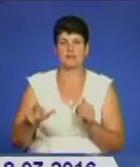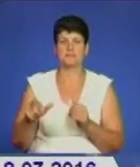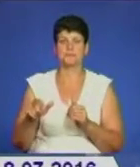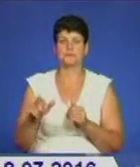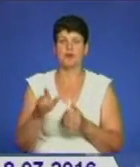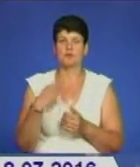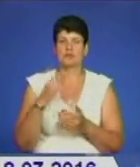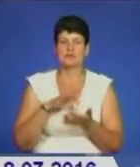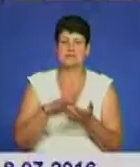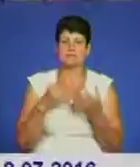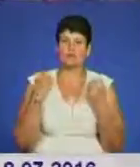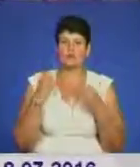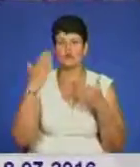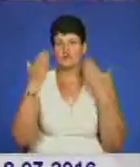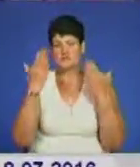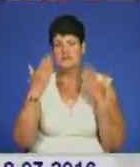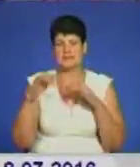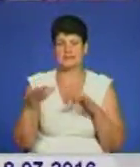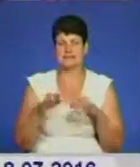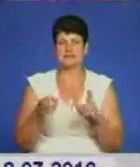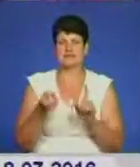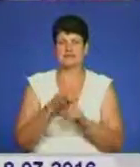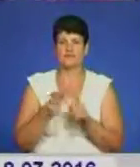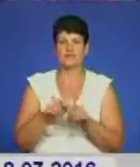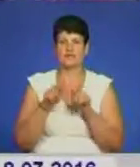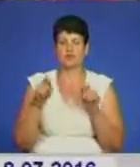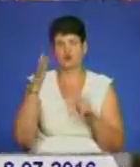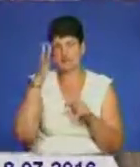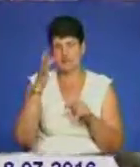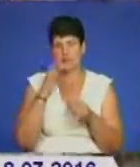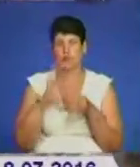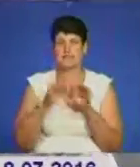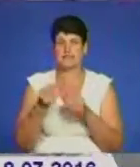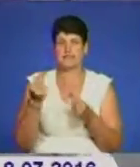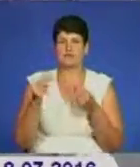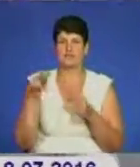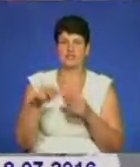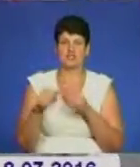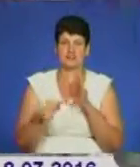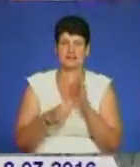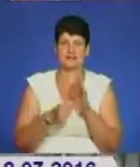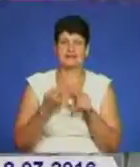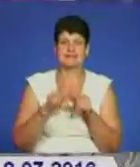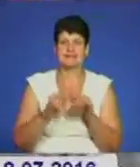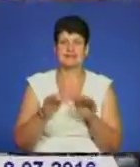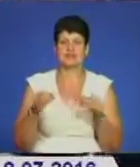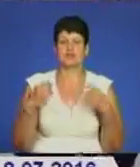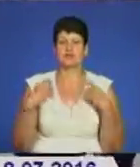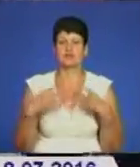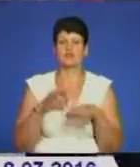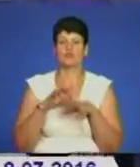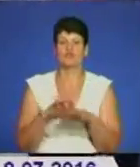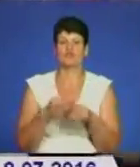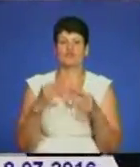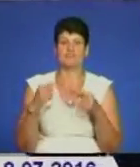Спортивно-розважальний захід присвячений відкриттю літніх Олімпійських ігор 2016. Такі дитячі свята проходитимуть в